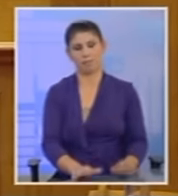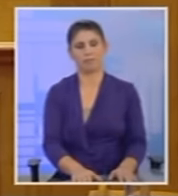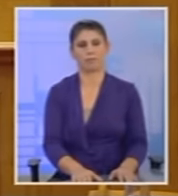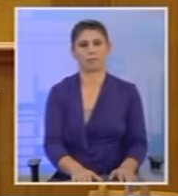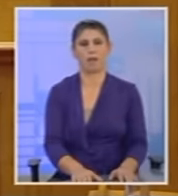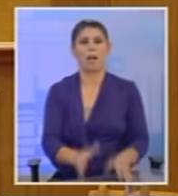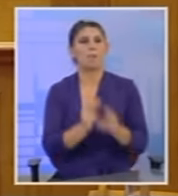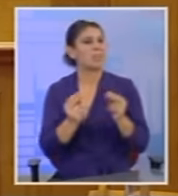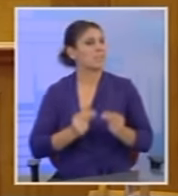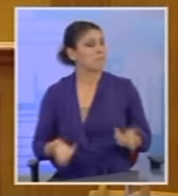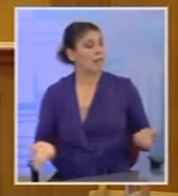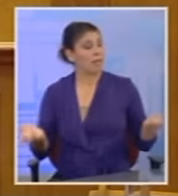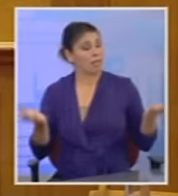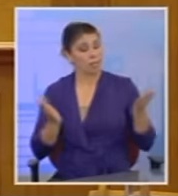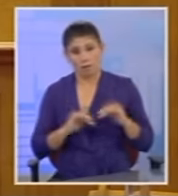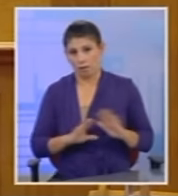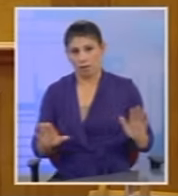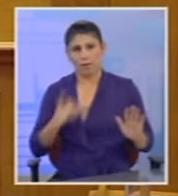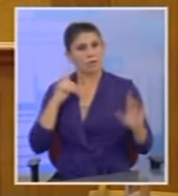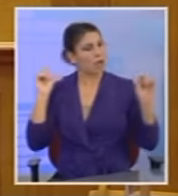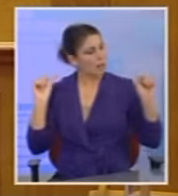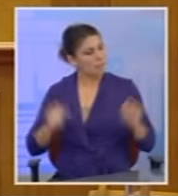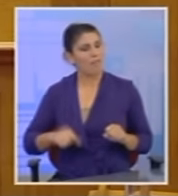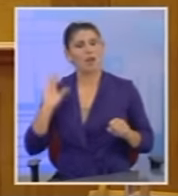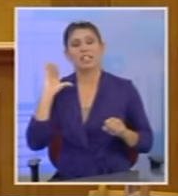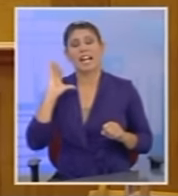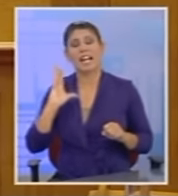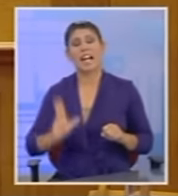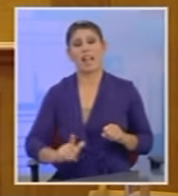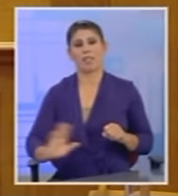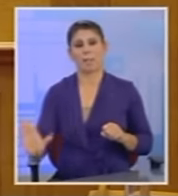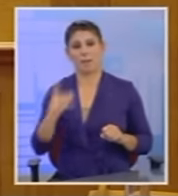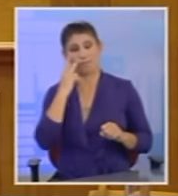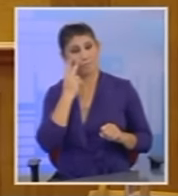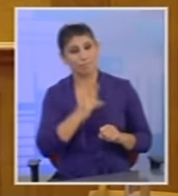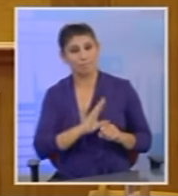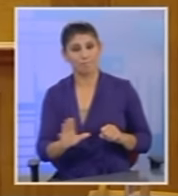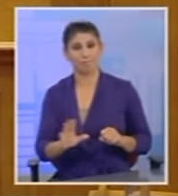την αναποτελεσματικότητά σας που την επιβεβαιώνετε κάθε μέρα που σας διακρίνει